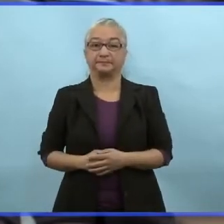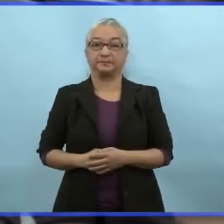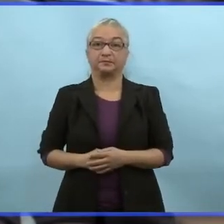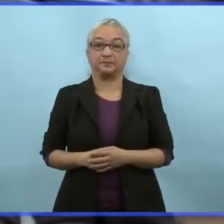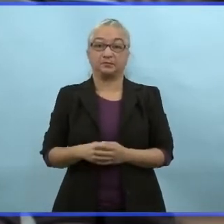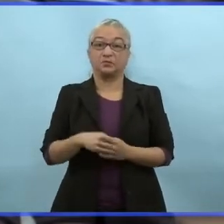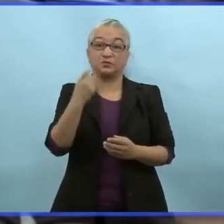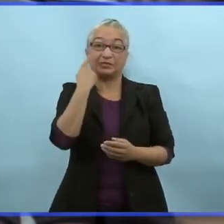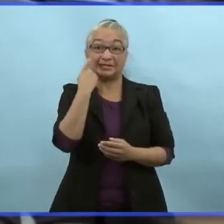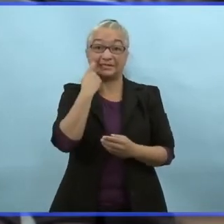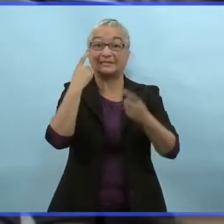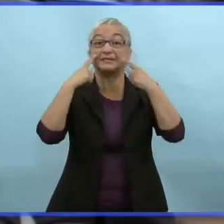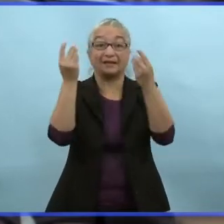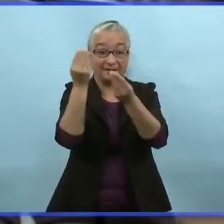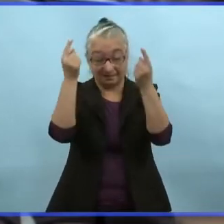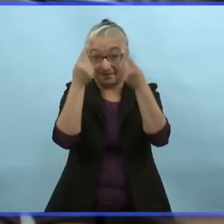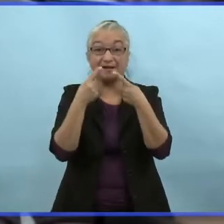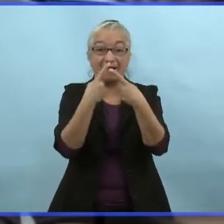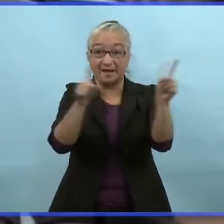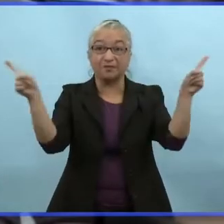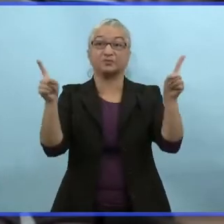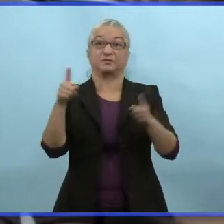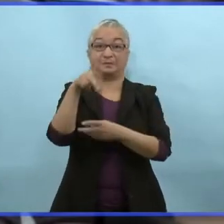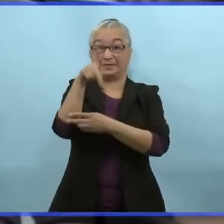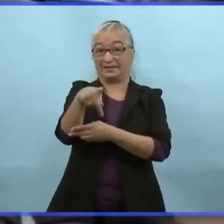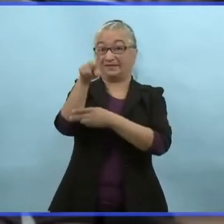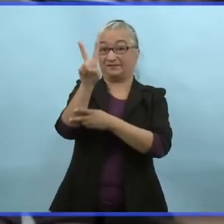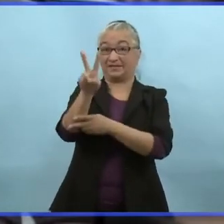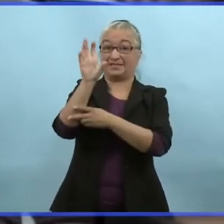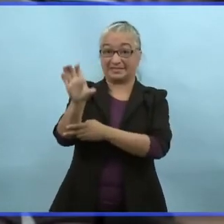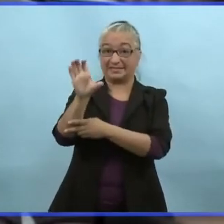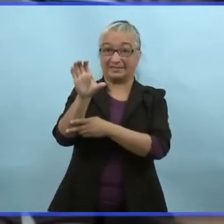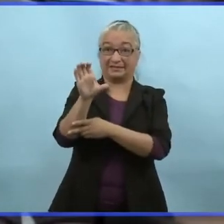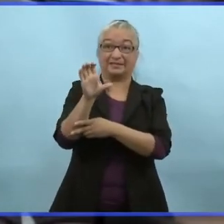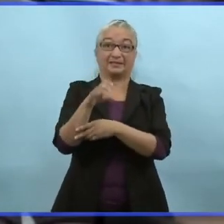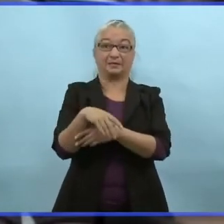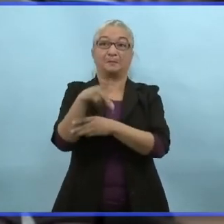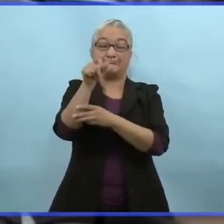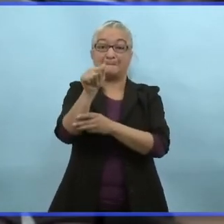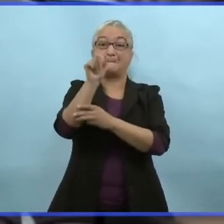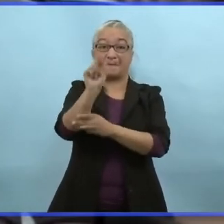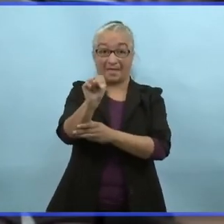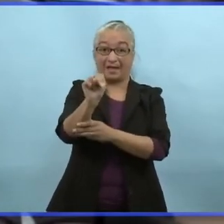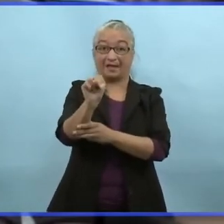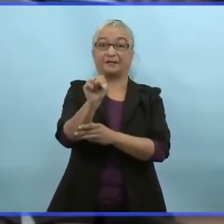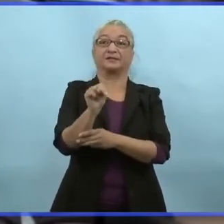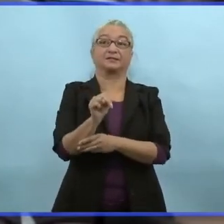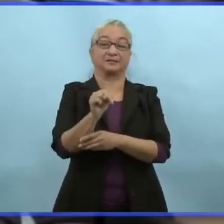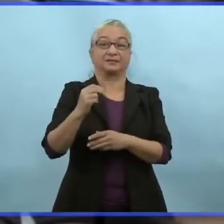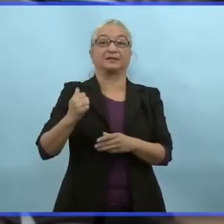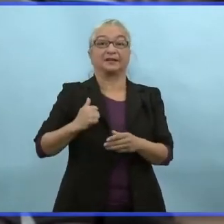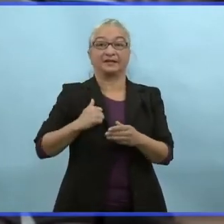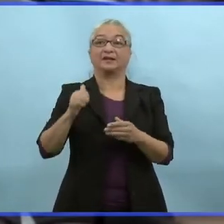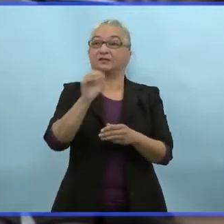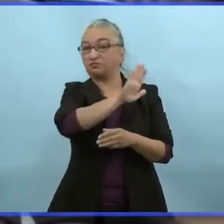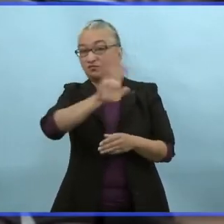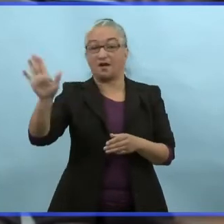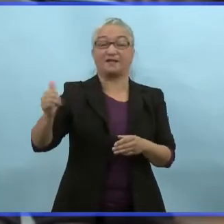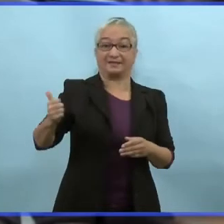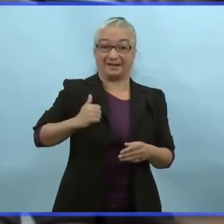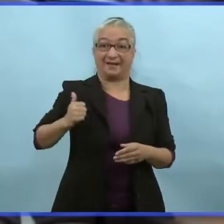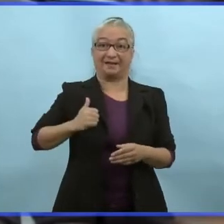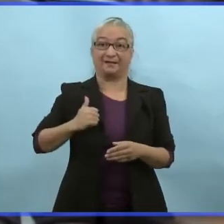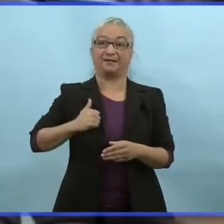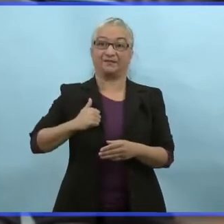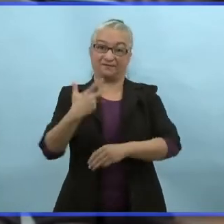a annoncé le lancement d'une preuve de vaccin pancanadien qui a été